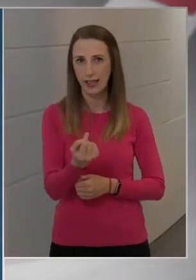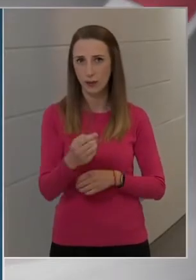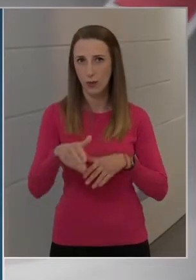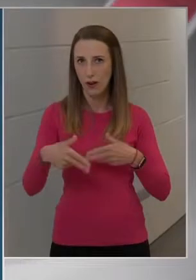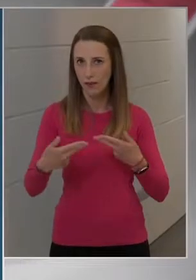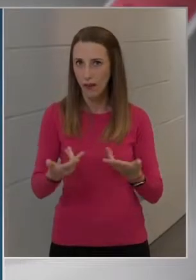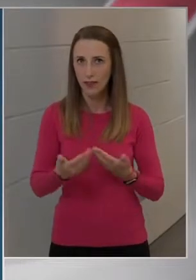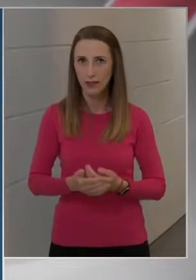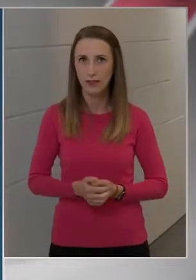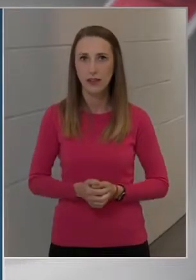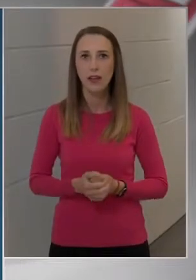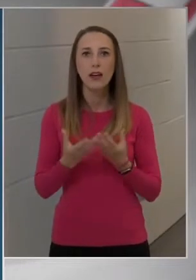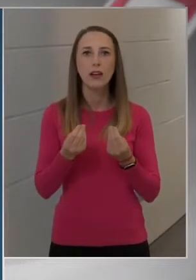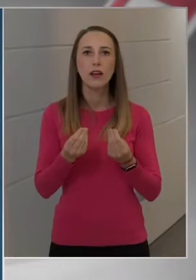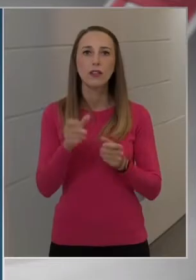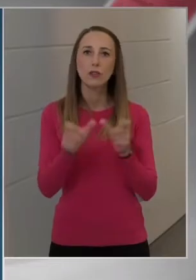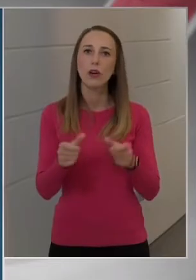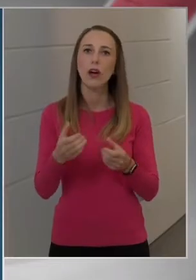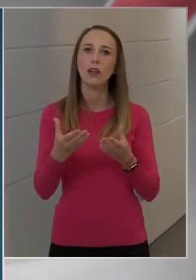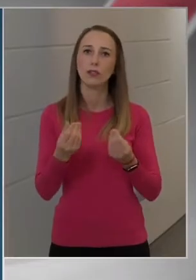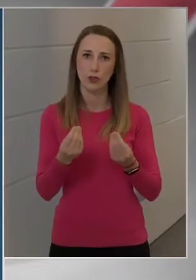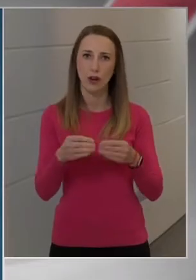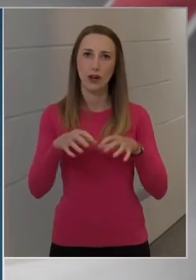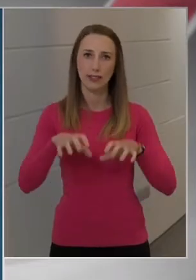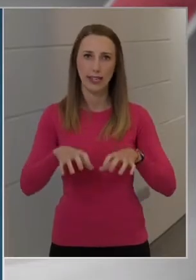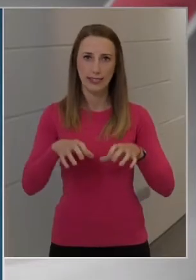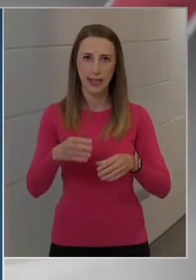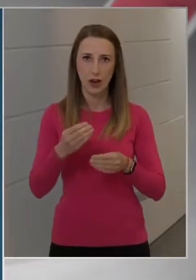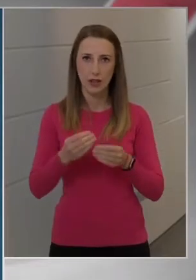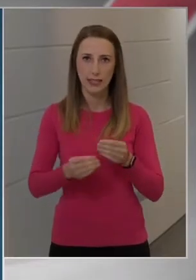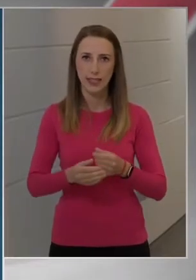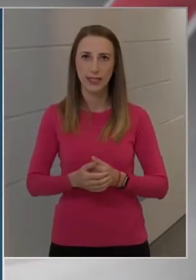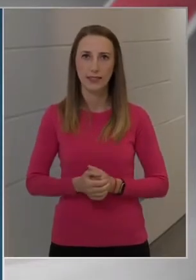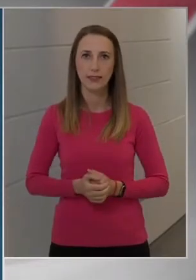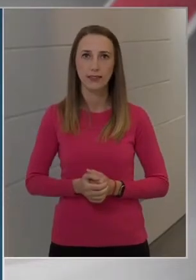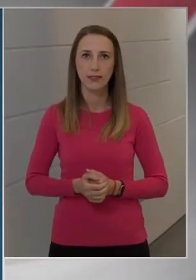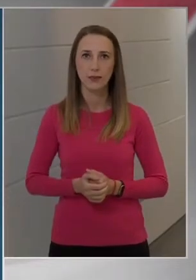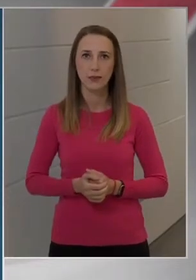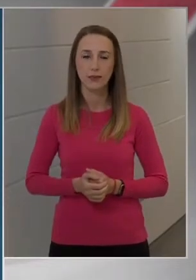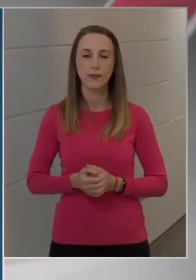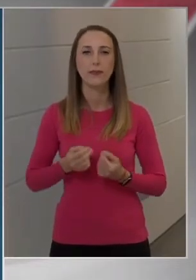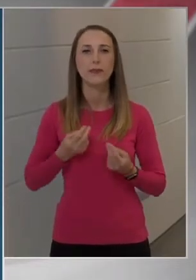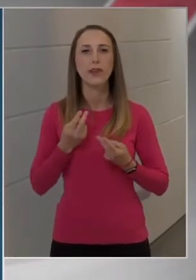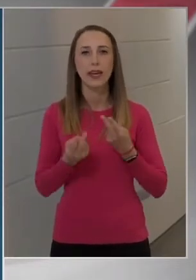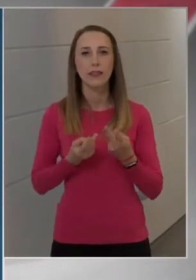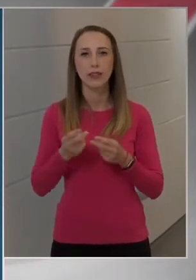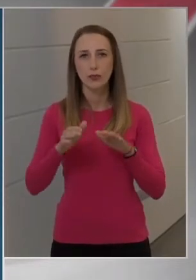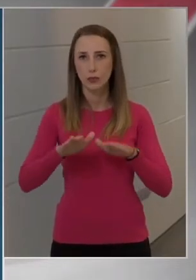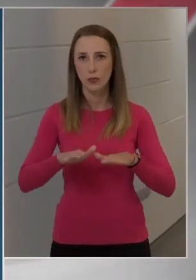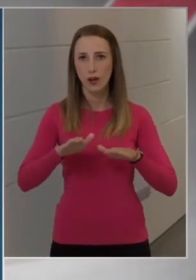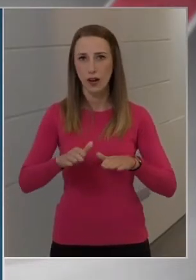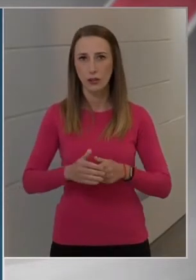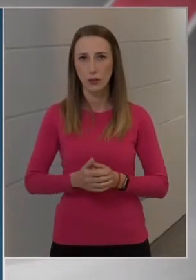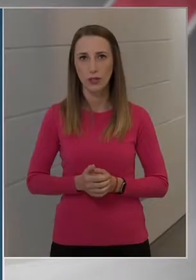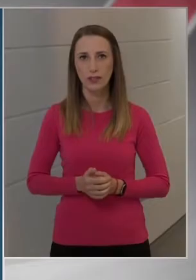Sokan sokat tesznek azért, hogy kedvező maradjon